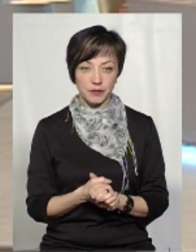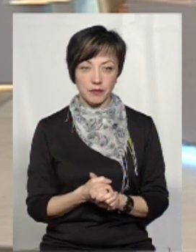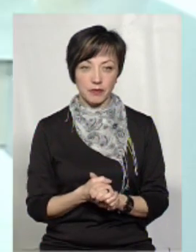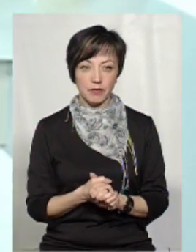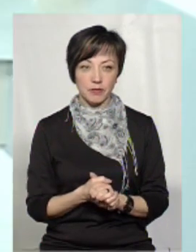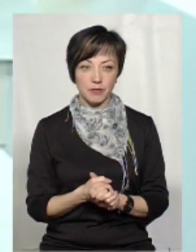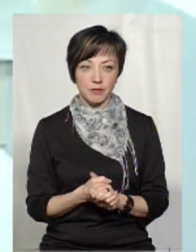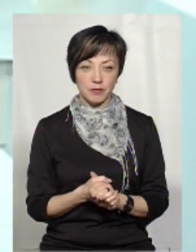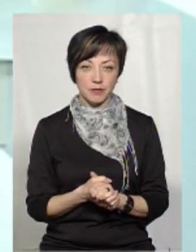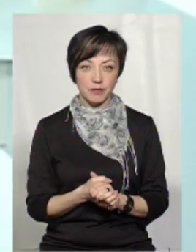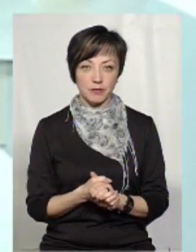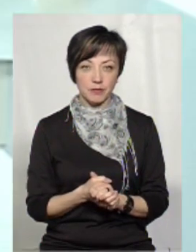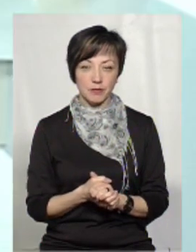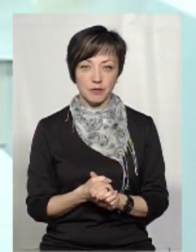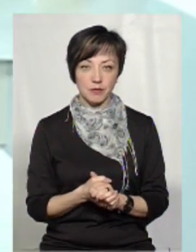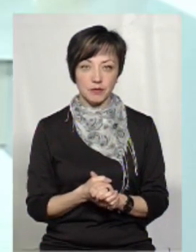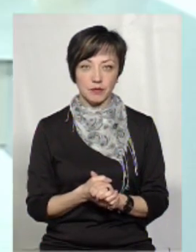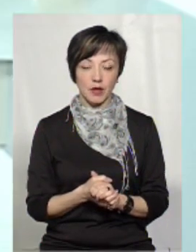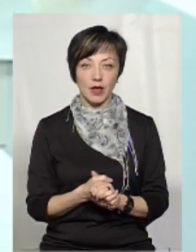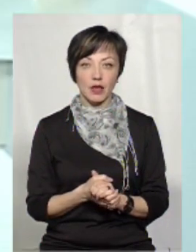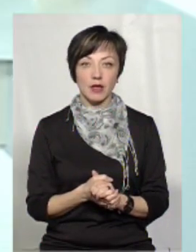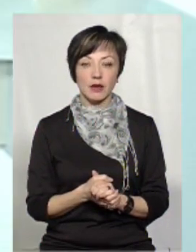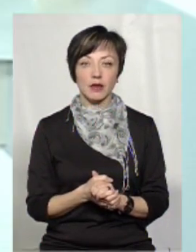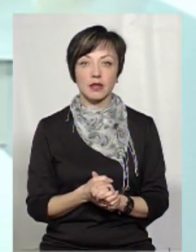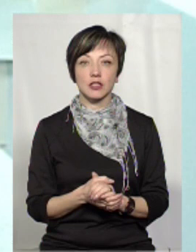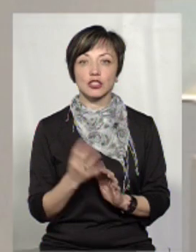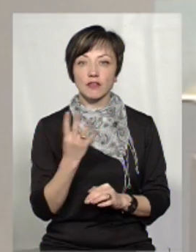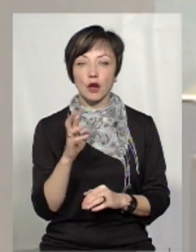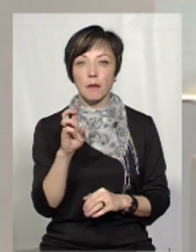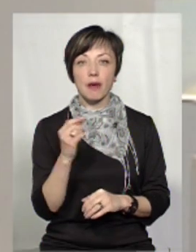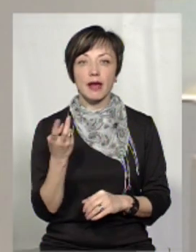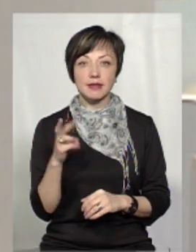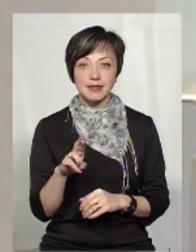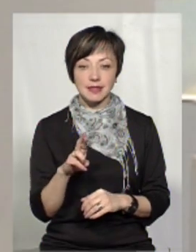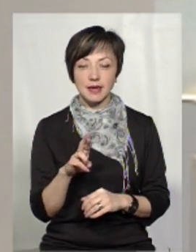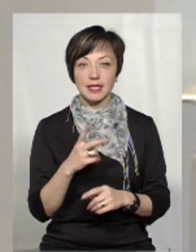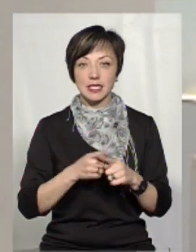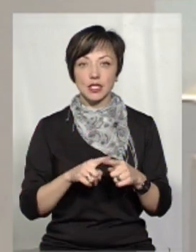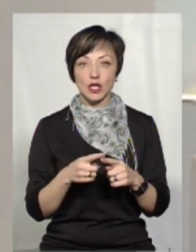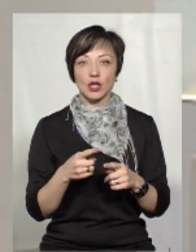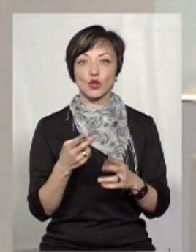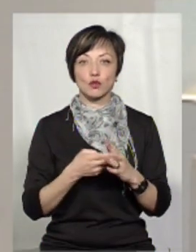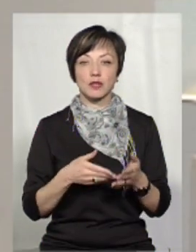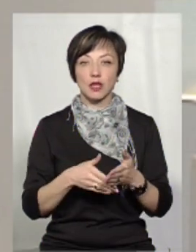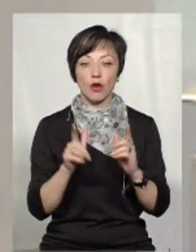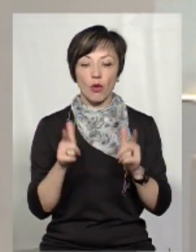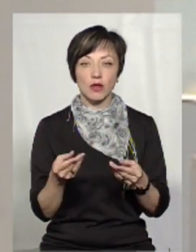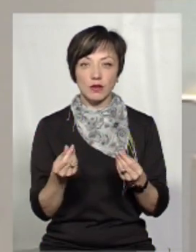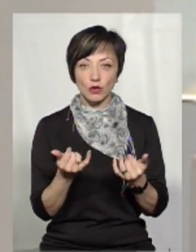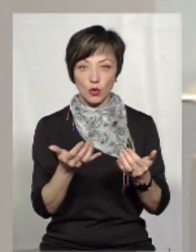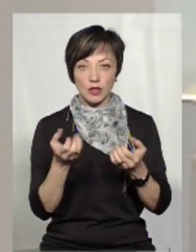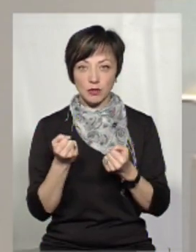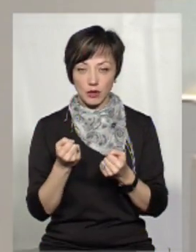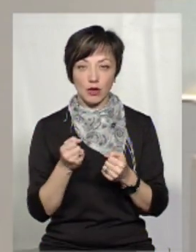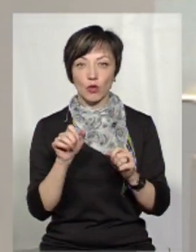Через пенсійний фонд? Ні-ні, ми говоримо, що 4 березня оці субсидії готівкою, про які ми говоримо, що сьогодні